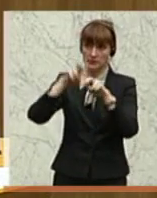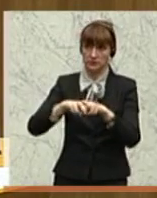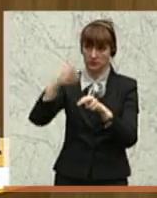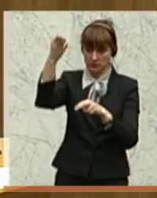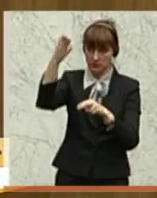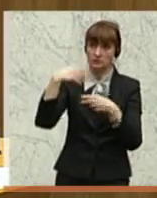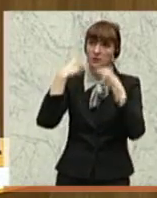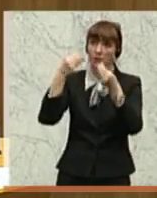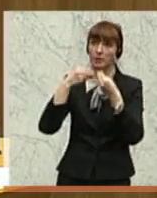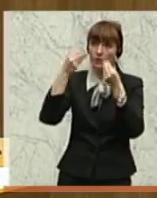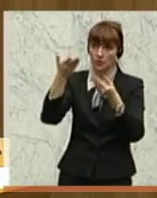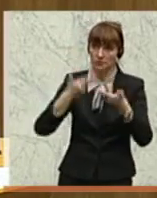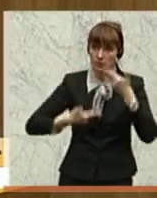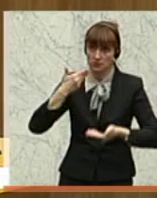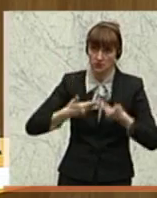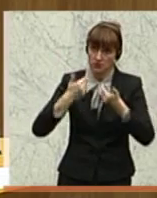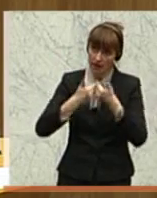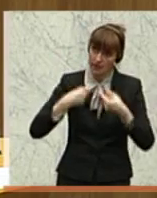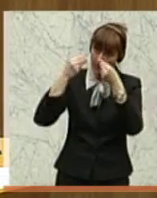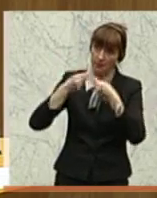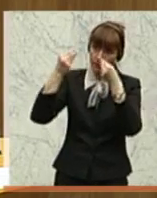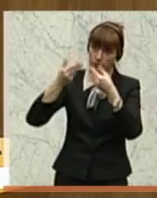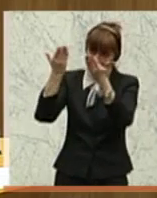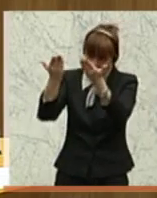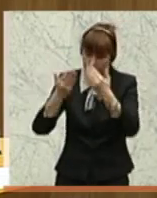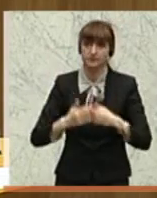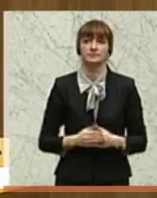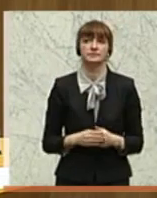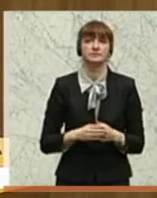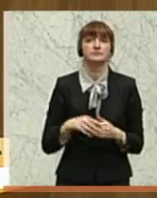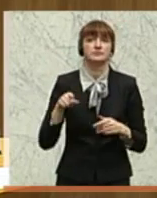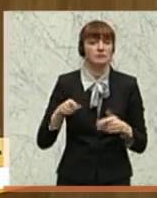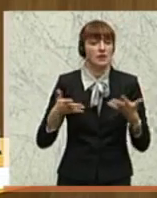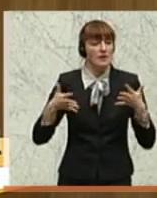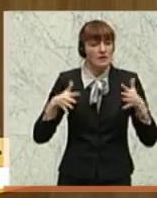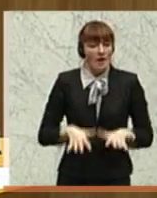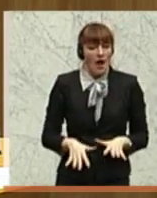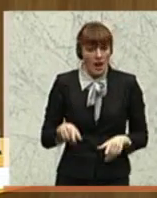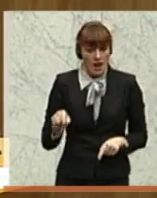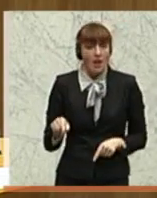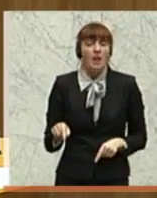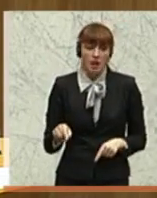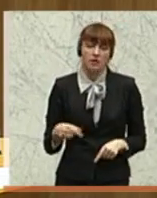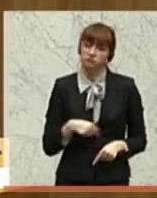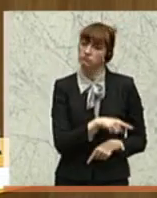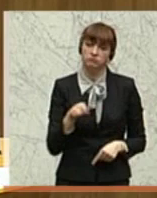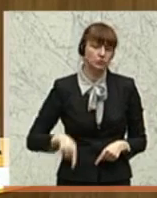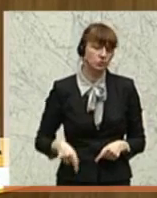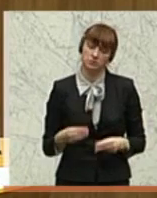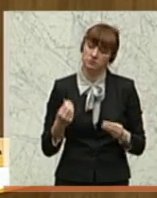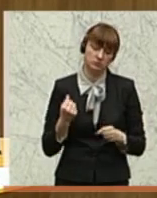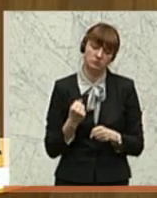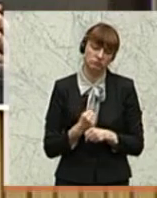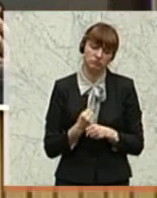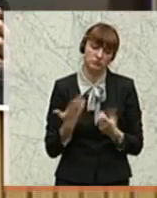Sitzung extra auch noch. Dieser Fall muss von uns zum Anlass genommen werden, das gesamte System